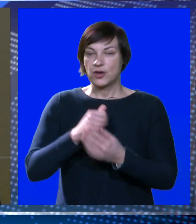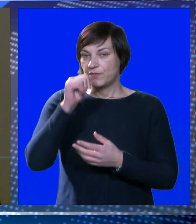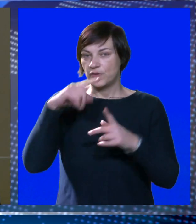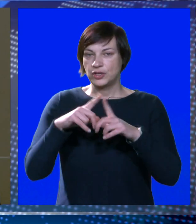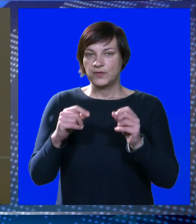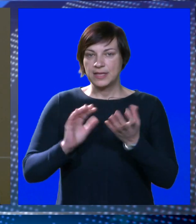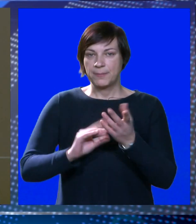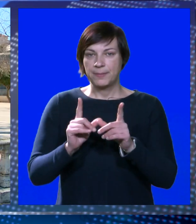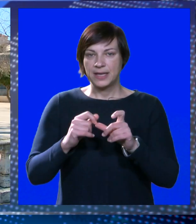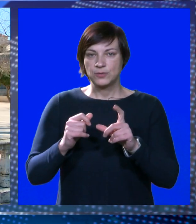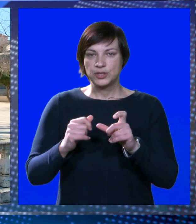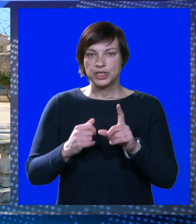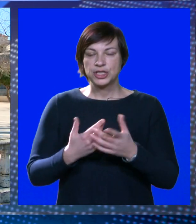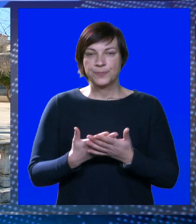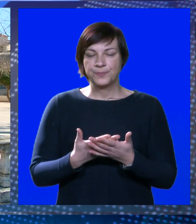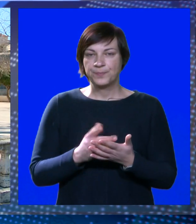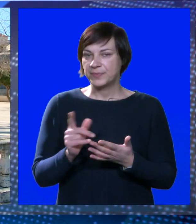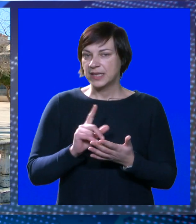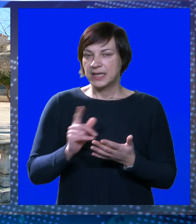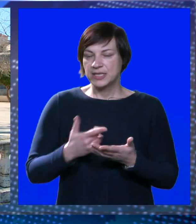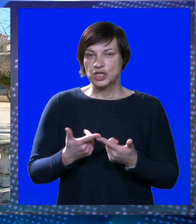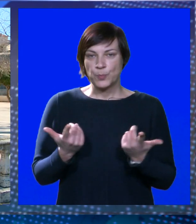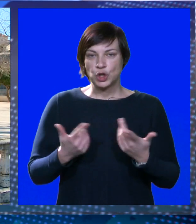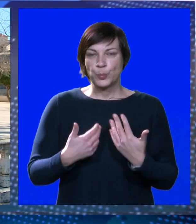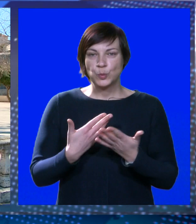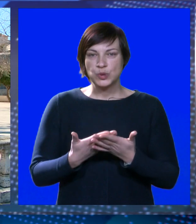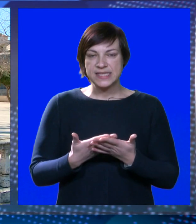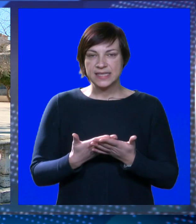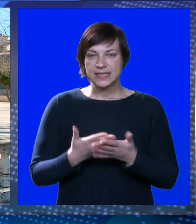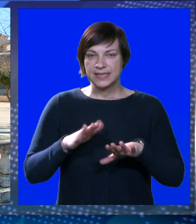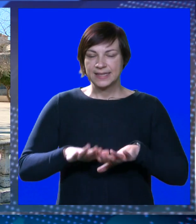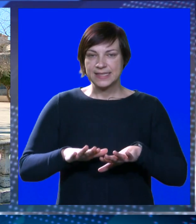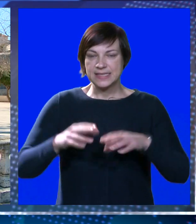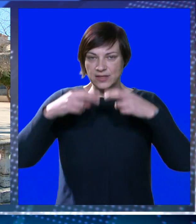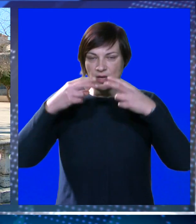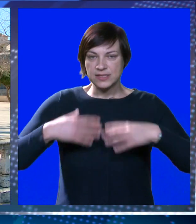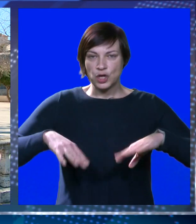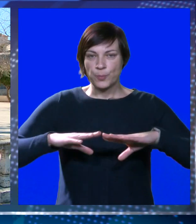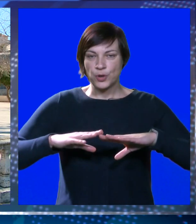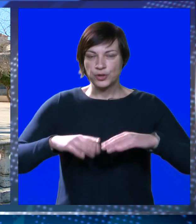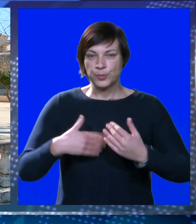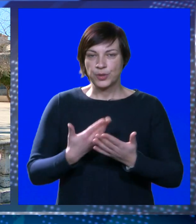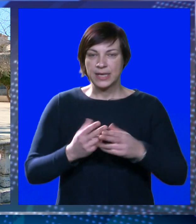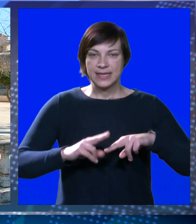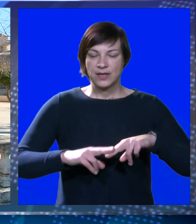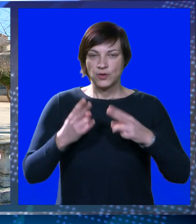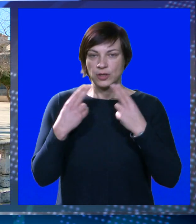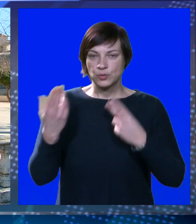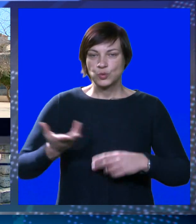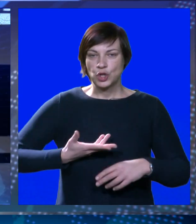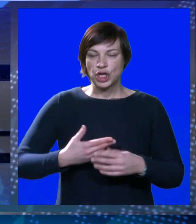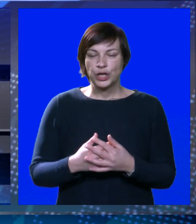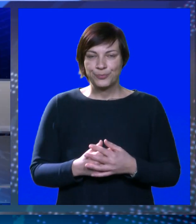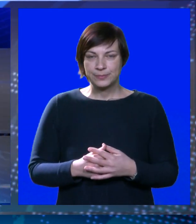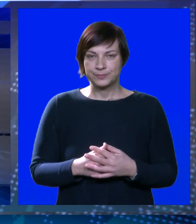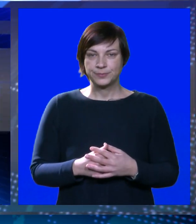vodovoda Lukša Matušić. Kažem vam da nećemo dopustiti da sjedi u nadzornom odboru jer je takvu odluku u sud donijel.